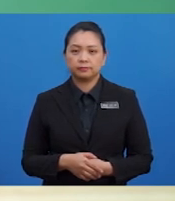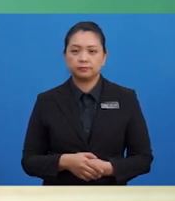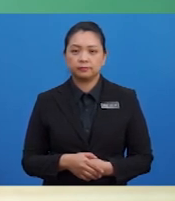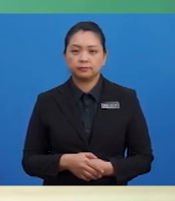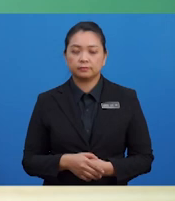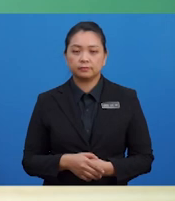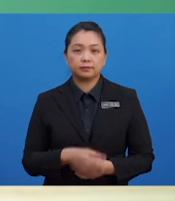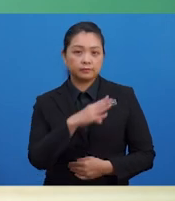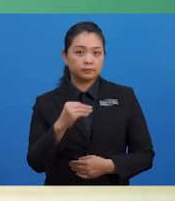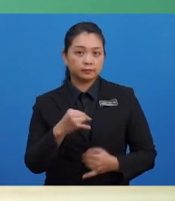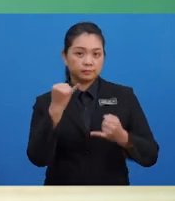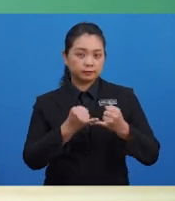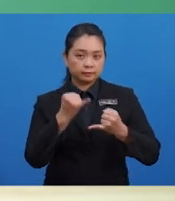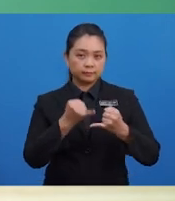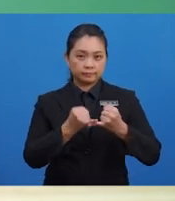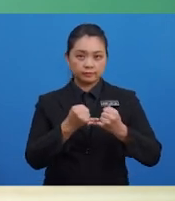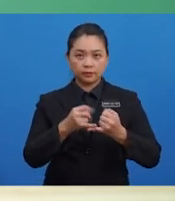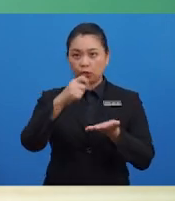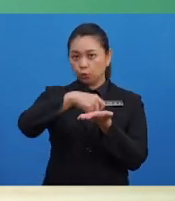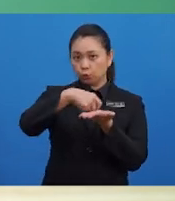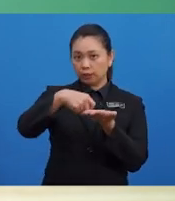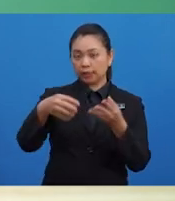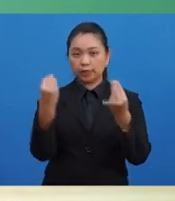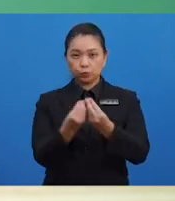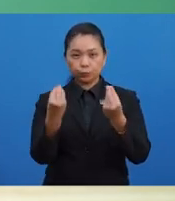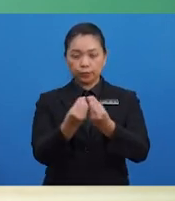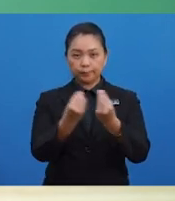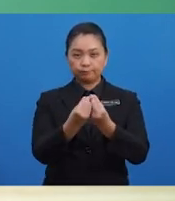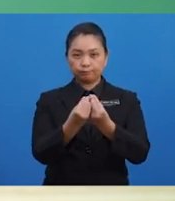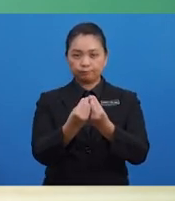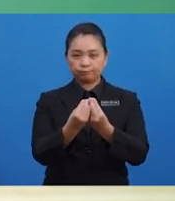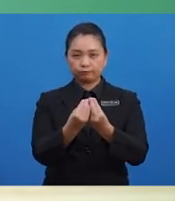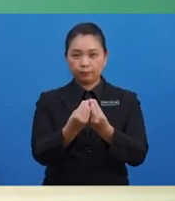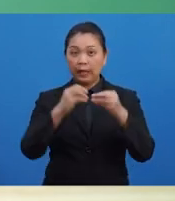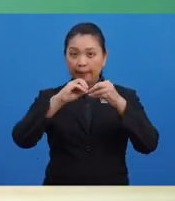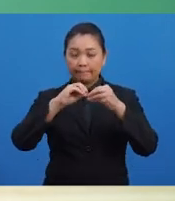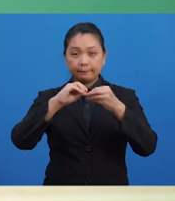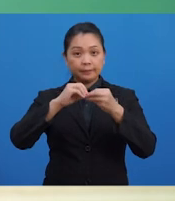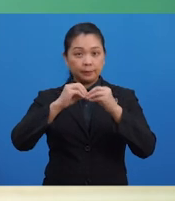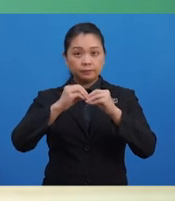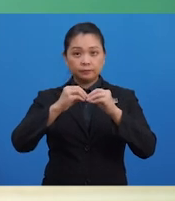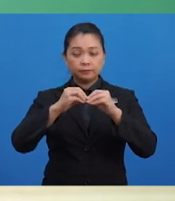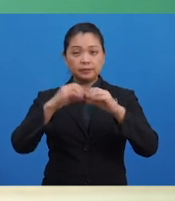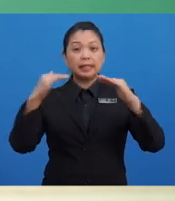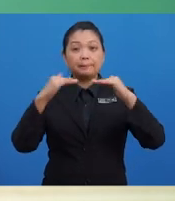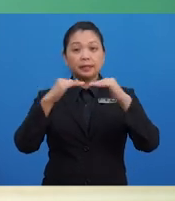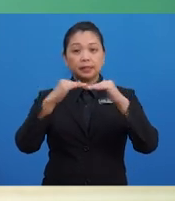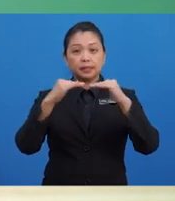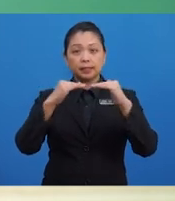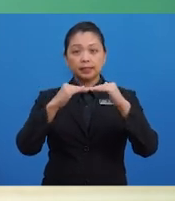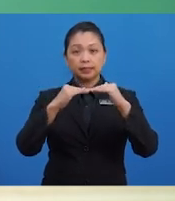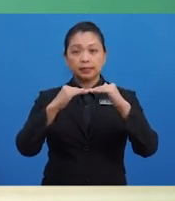Dan yang terakhir, tuliskan jumlah angka imbangan di kedua-dua belah debit dan kredit